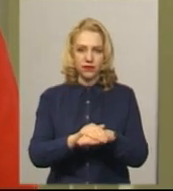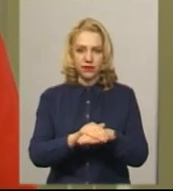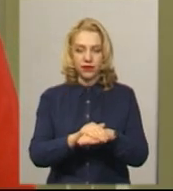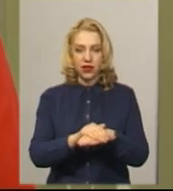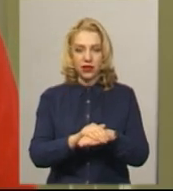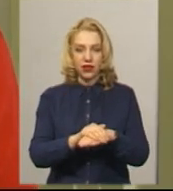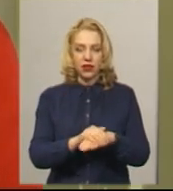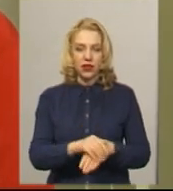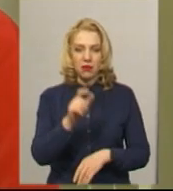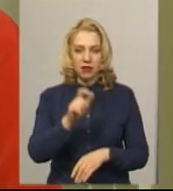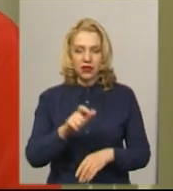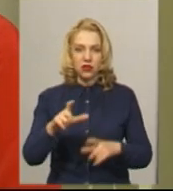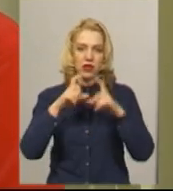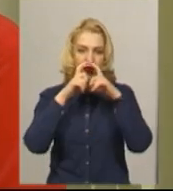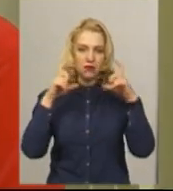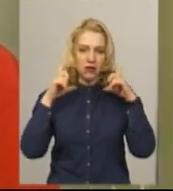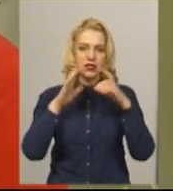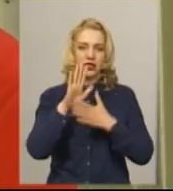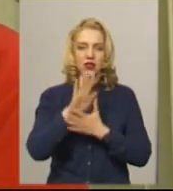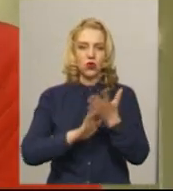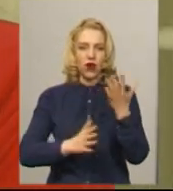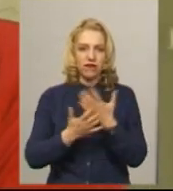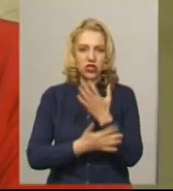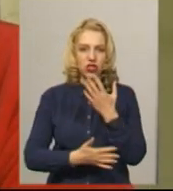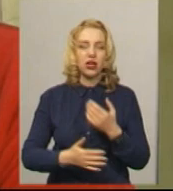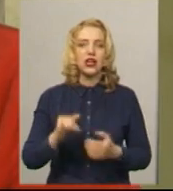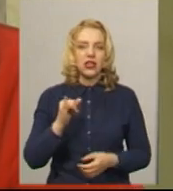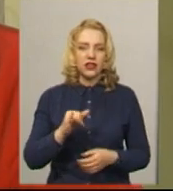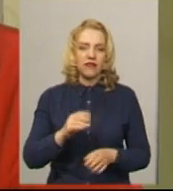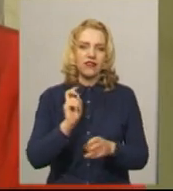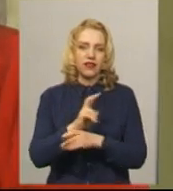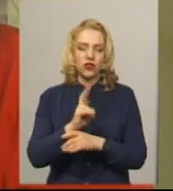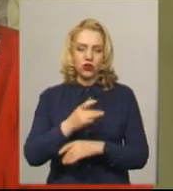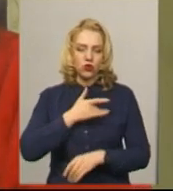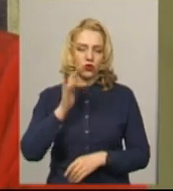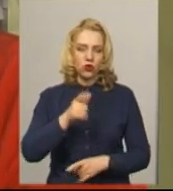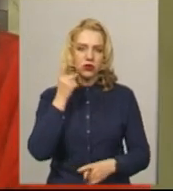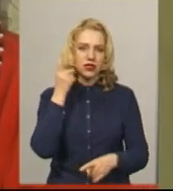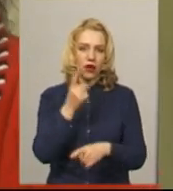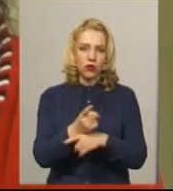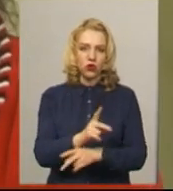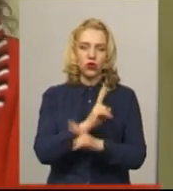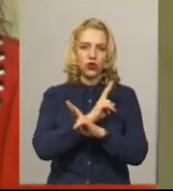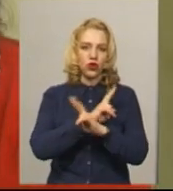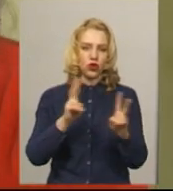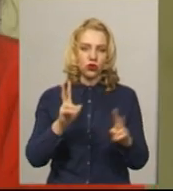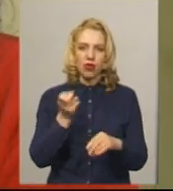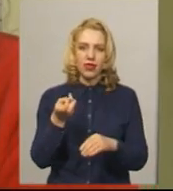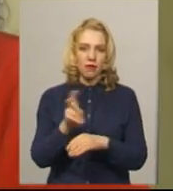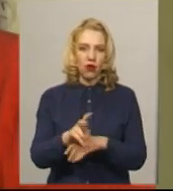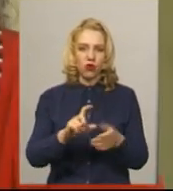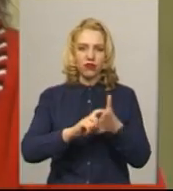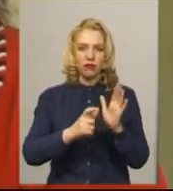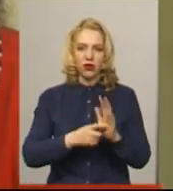персонал все в масках, рукавичках. Відвідування строго заборонено, ніхто не приходить в палату,